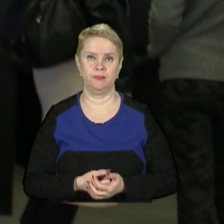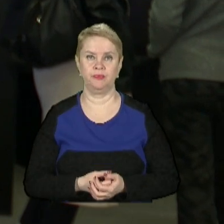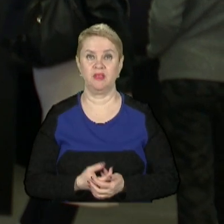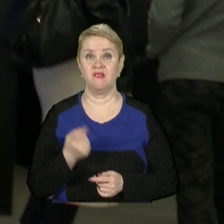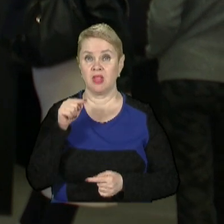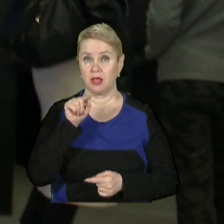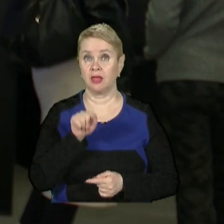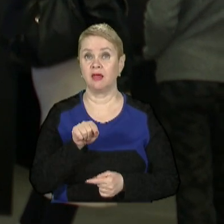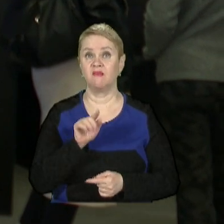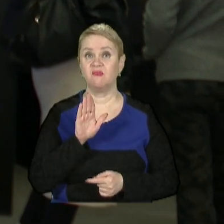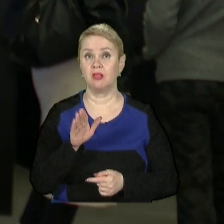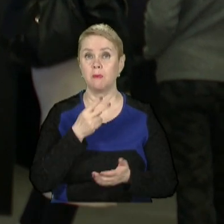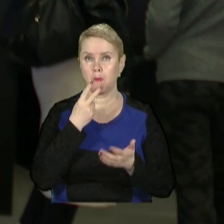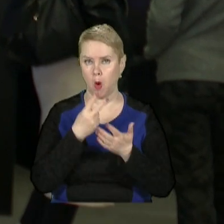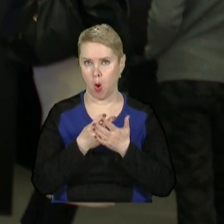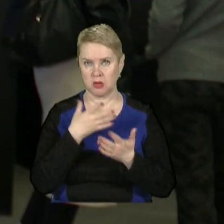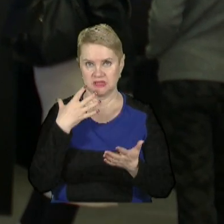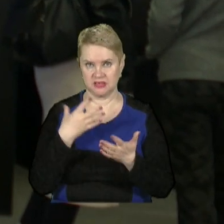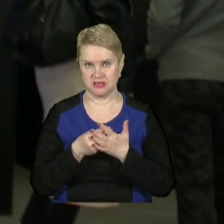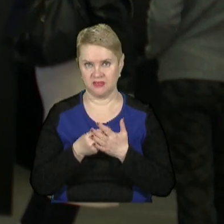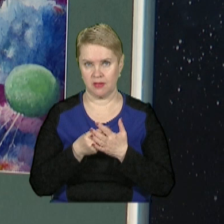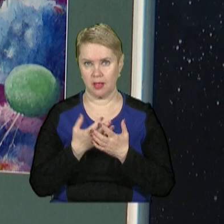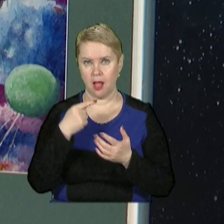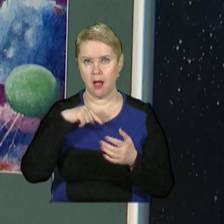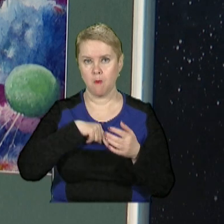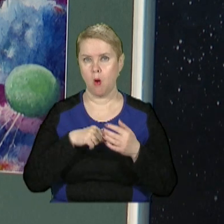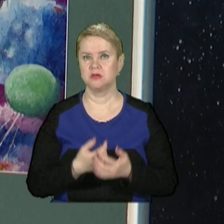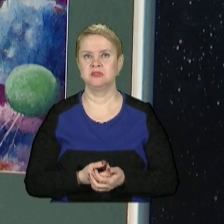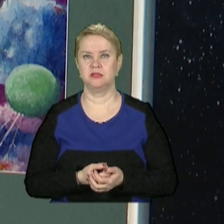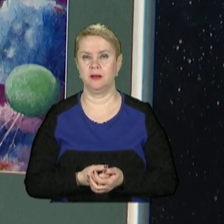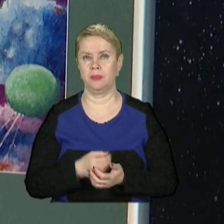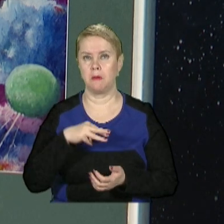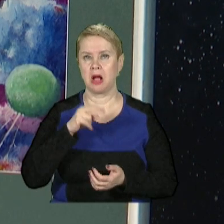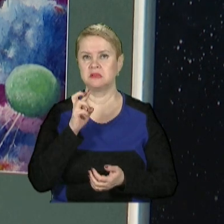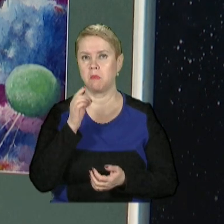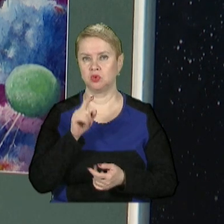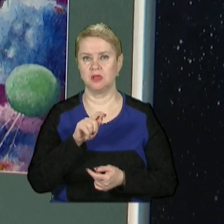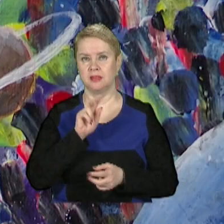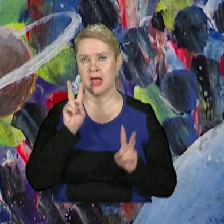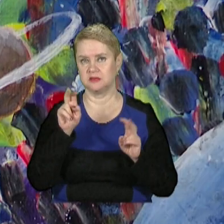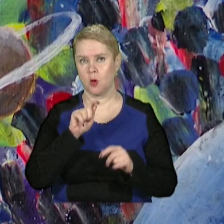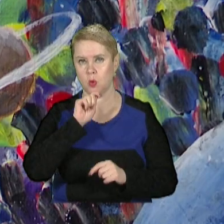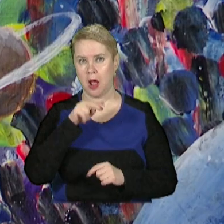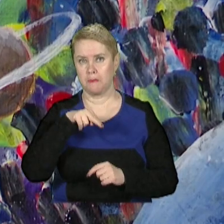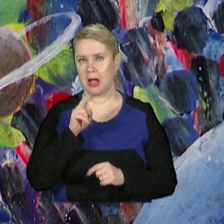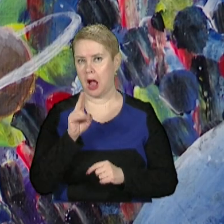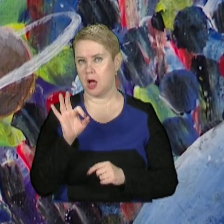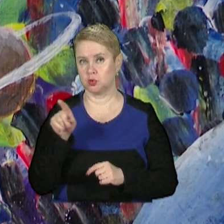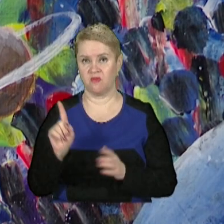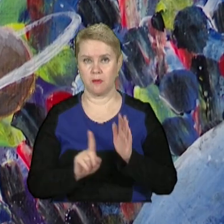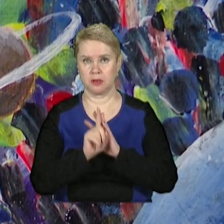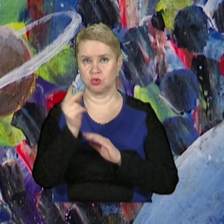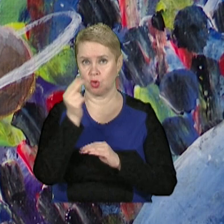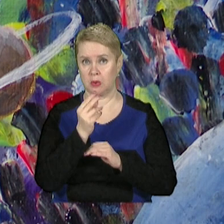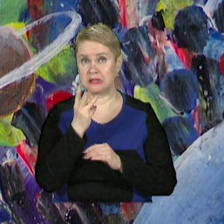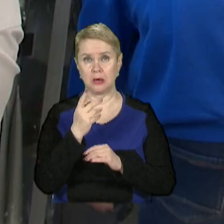в яких він показує свої емоції. Макса Бровченко називають українським Пікасо. Він почав